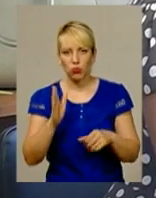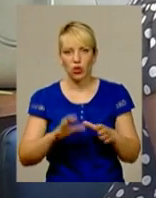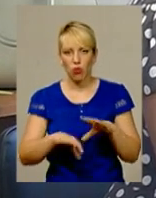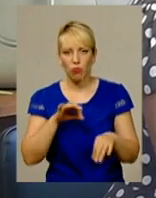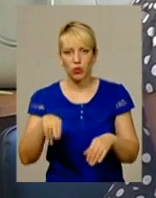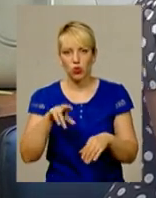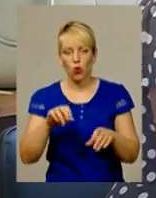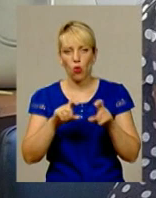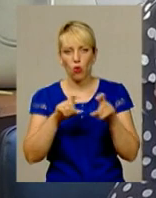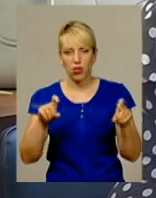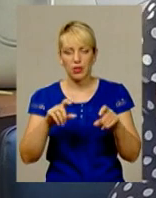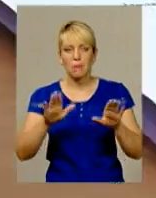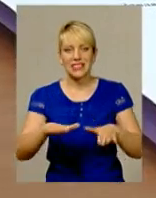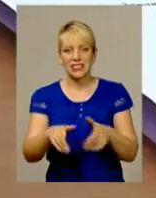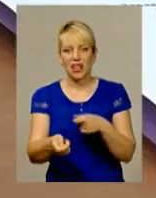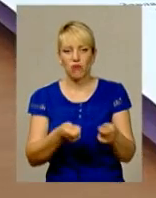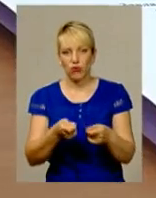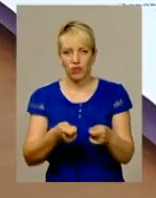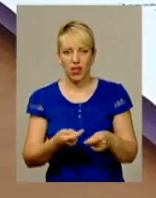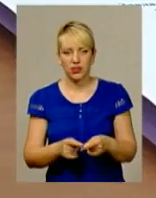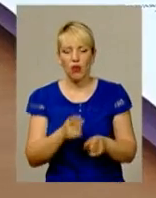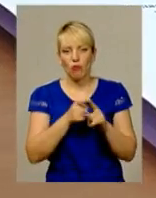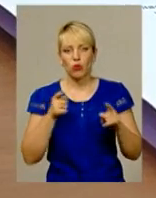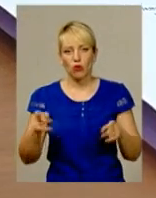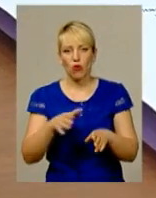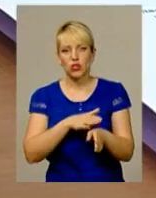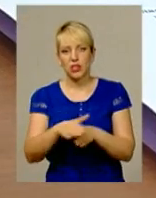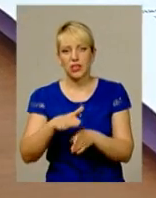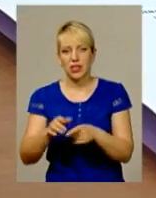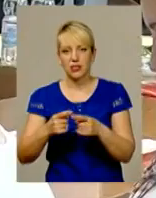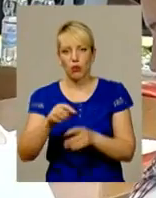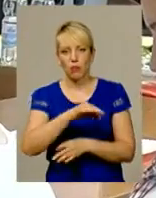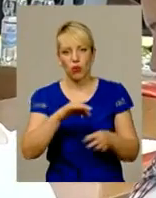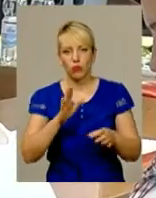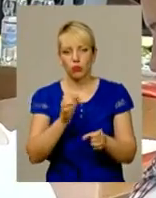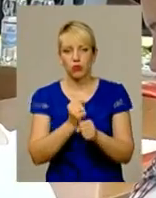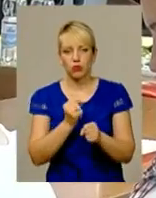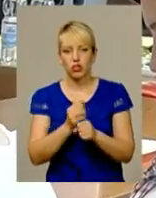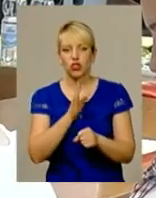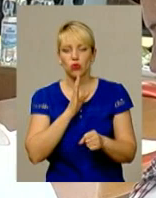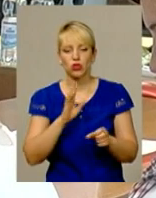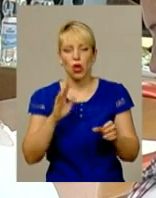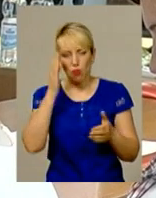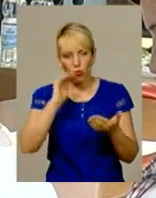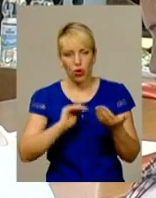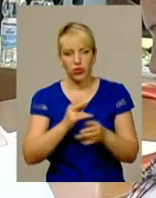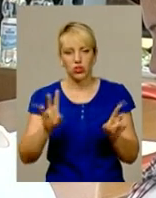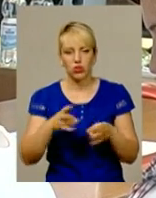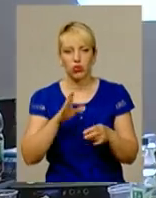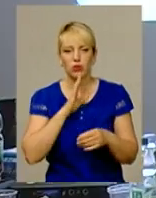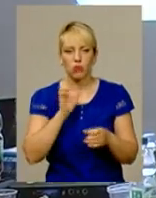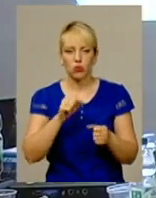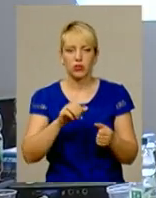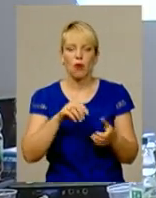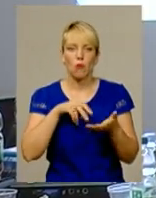органів місцевої та центральної влади. Упродовж реалізації проєкту працюватимуть жіночі політичні клуби. Учасниці зможуть